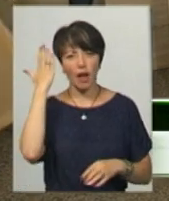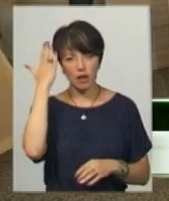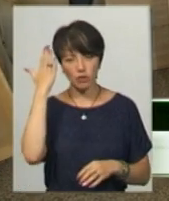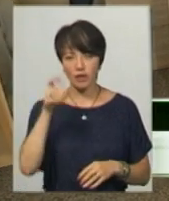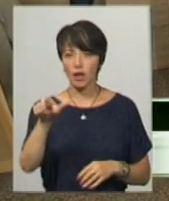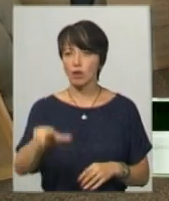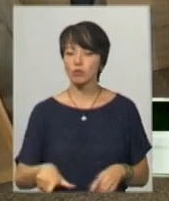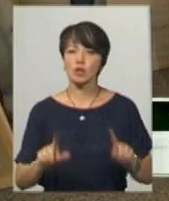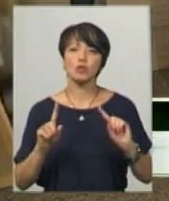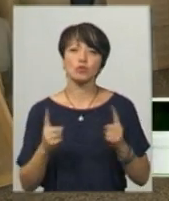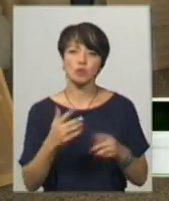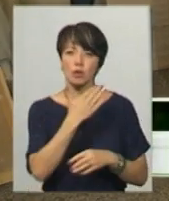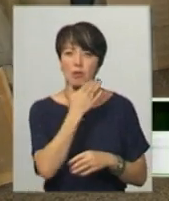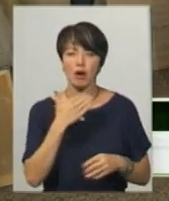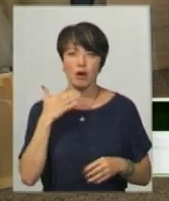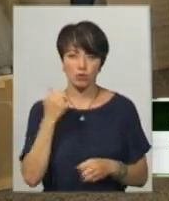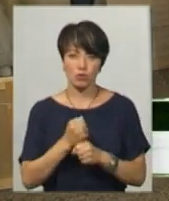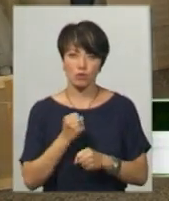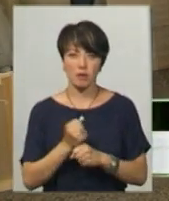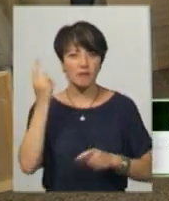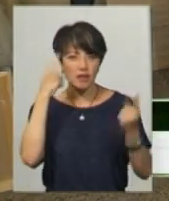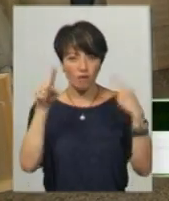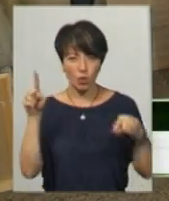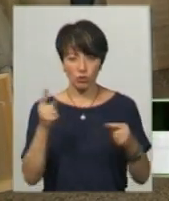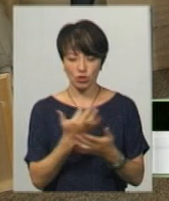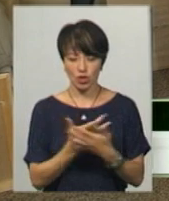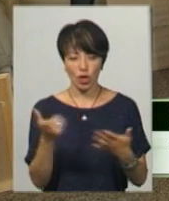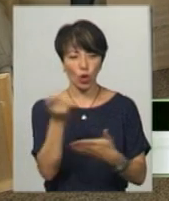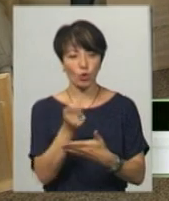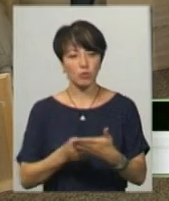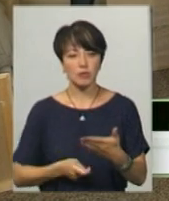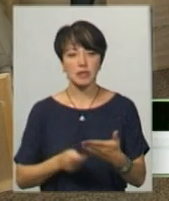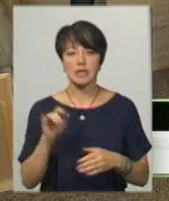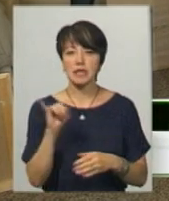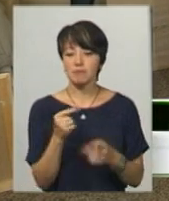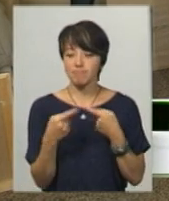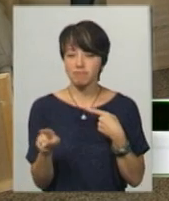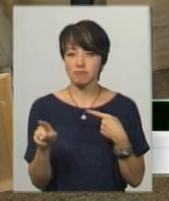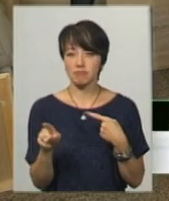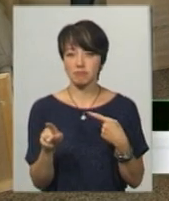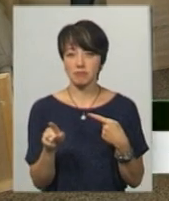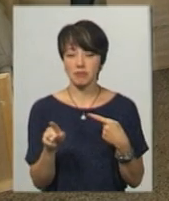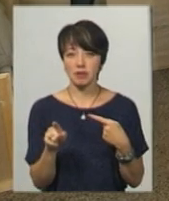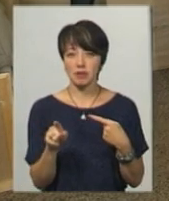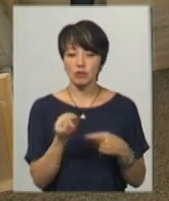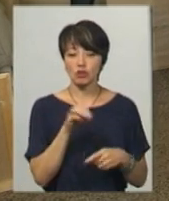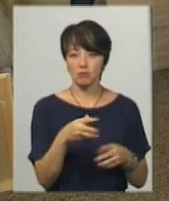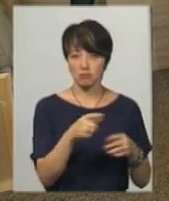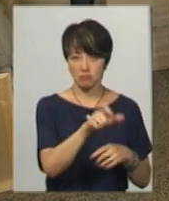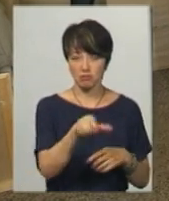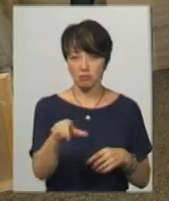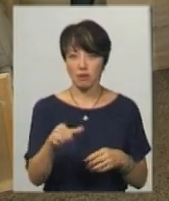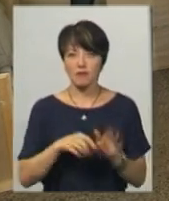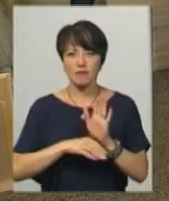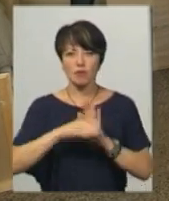людина. Дуже багато він зробив творчих робіт. І роботи його відрізнялись від інших художників, мабуть,